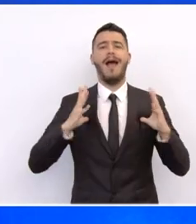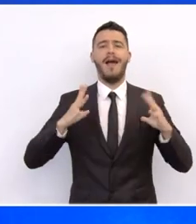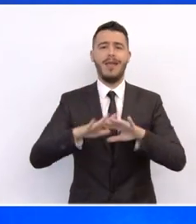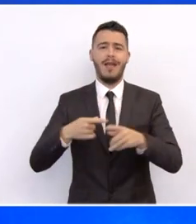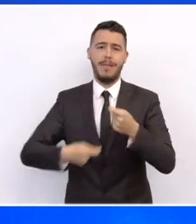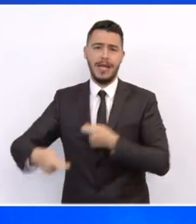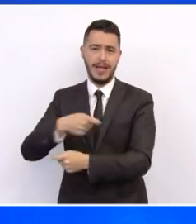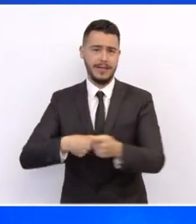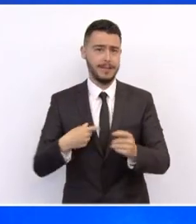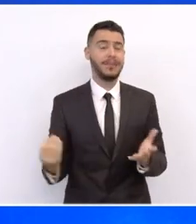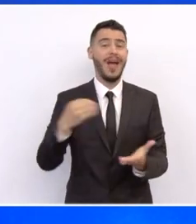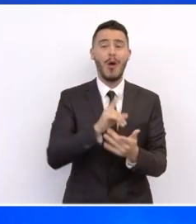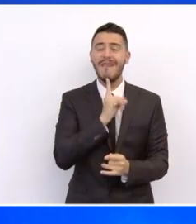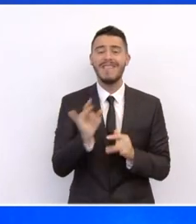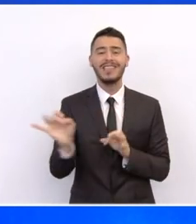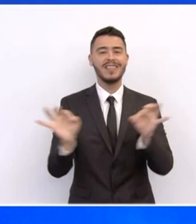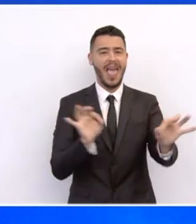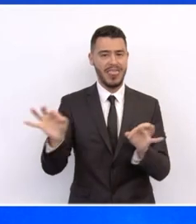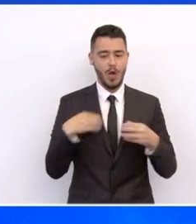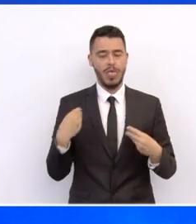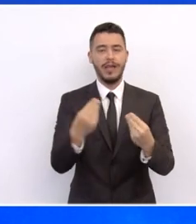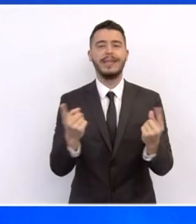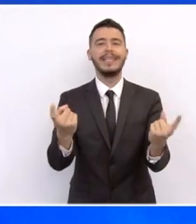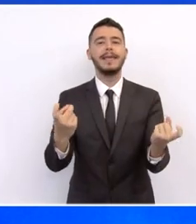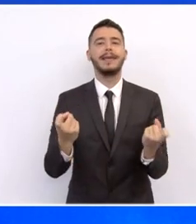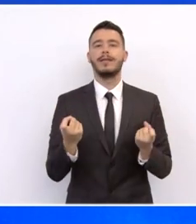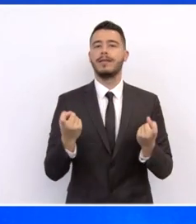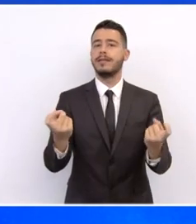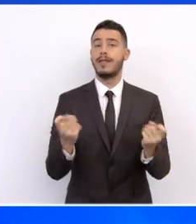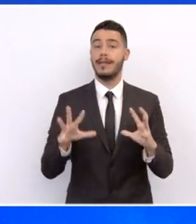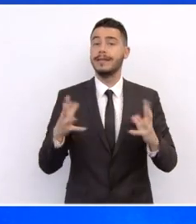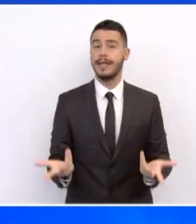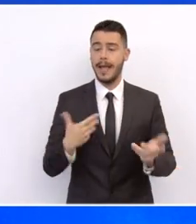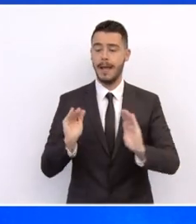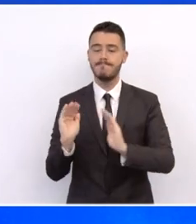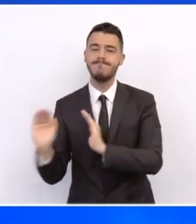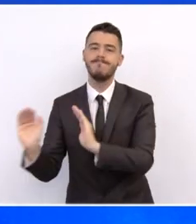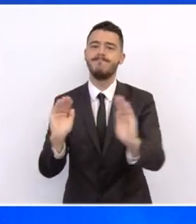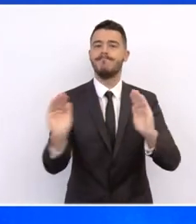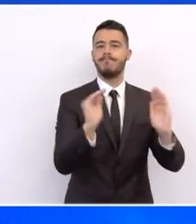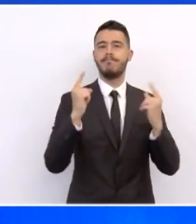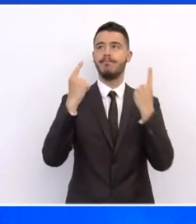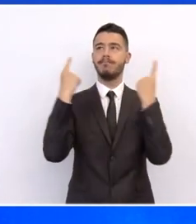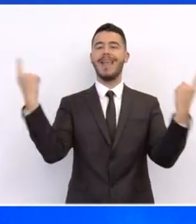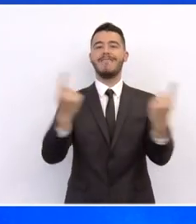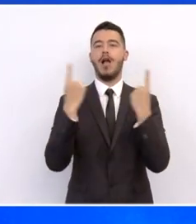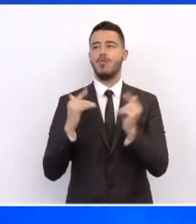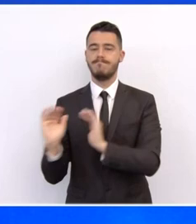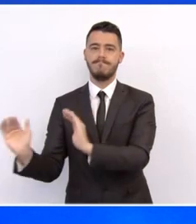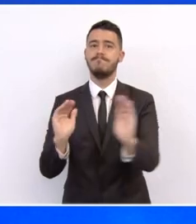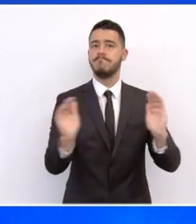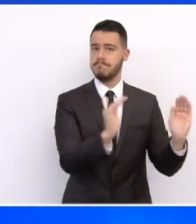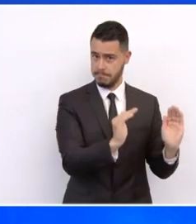περιλαμβάνει μεταξύ άλλων ισχυρά κίνητρα για πράσινο ψηφιακό μετασχηματισμό, καινοτομία και